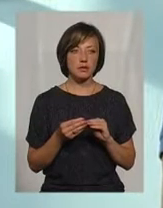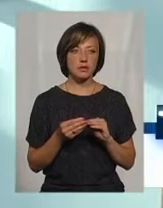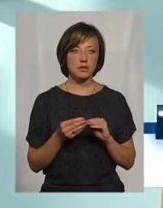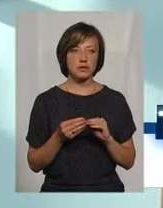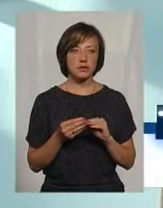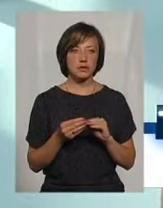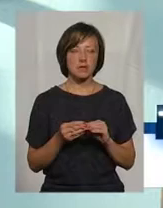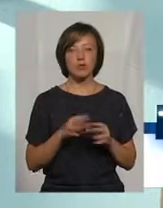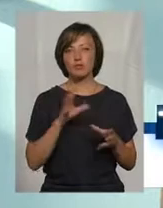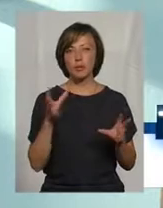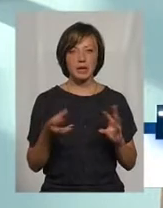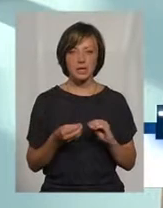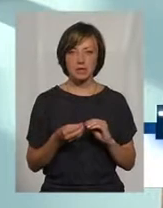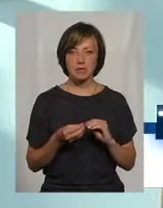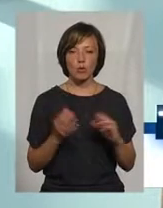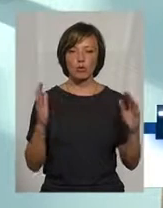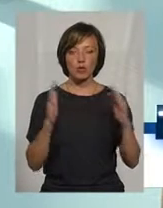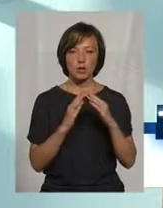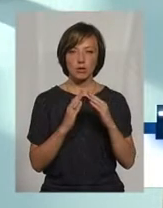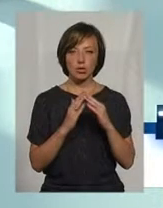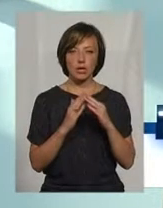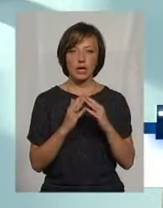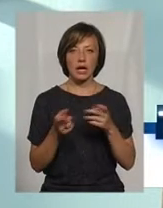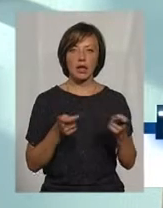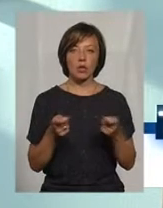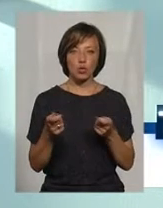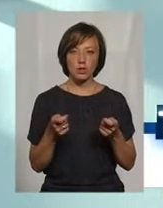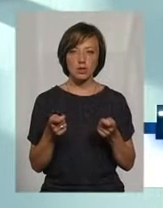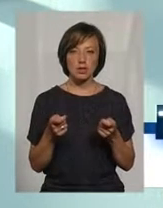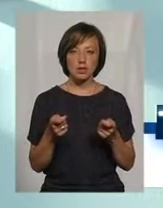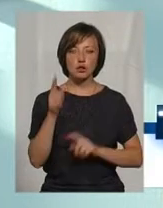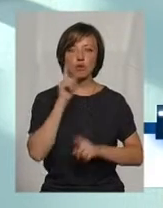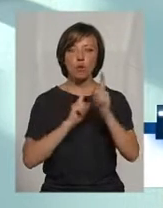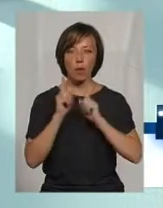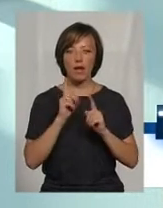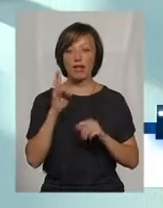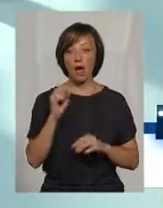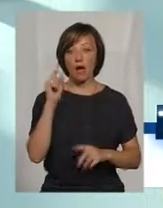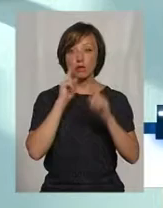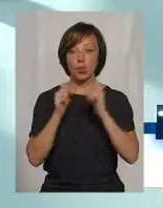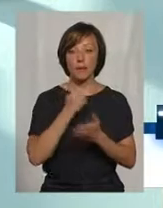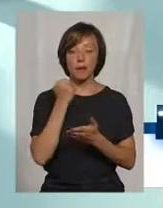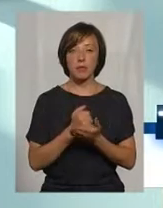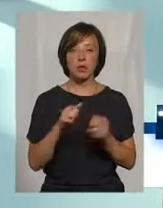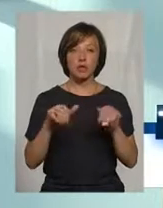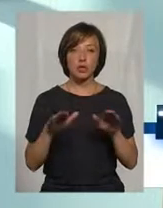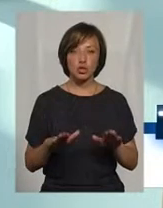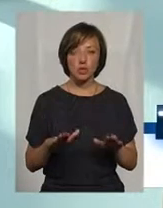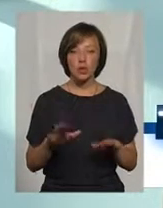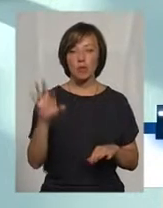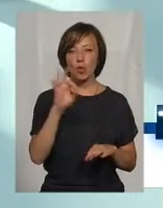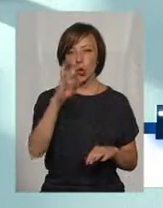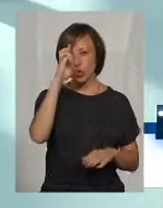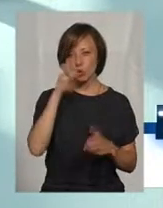В принципі, будинок керується зборами. На зборах приймається рішення. І даже по поводу